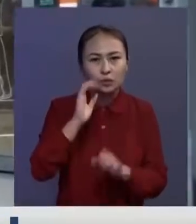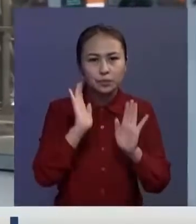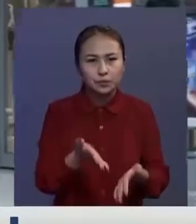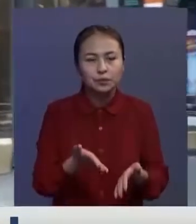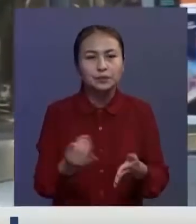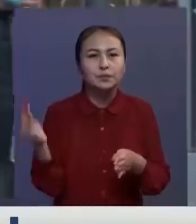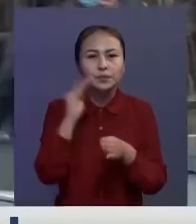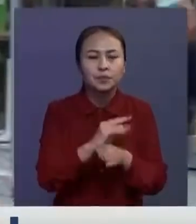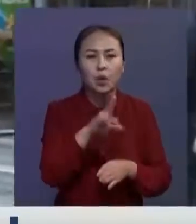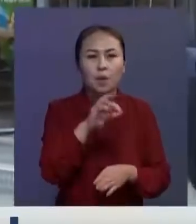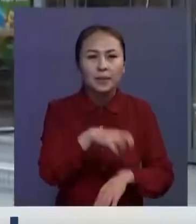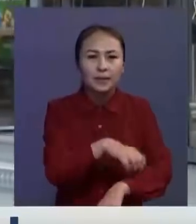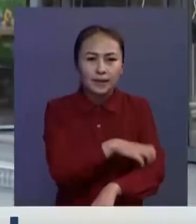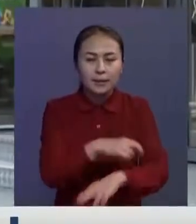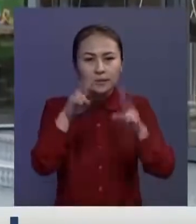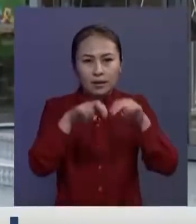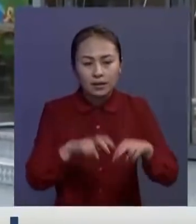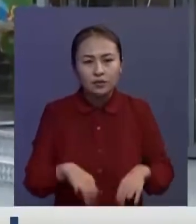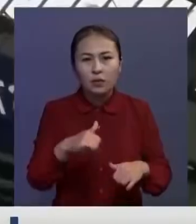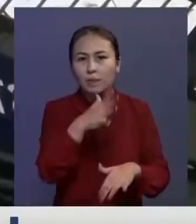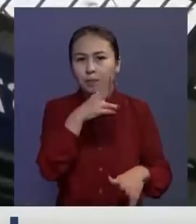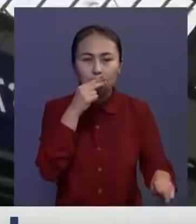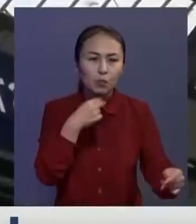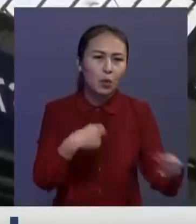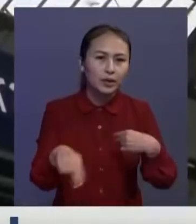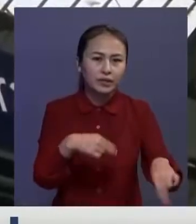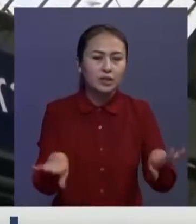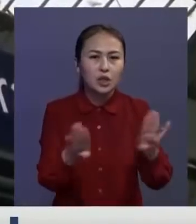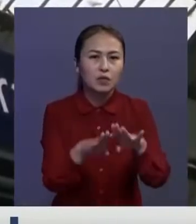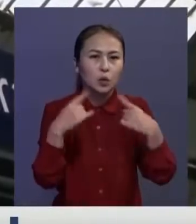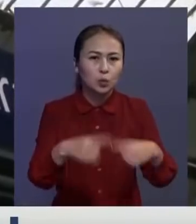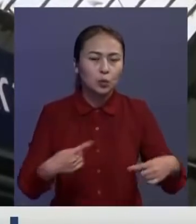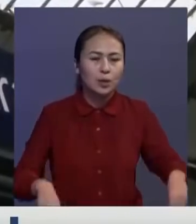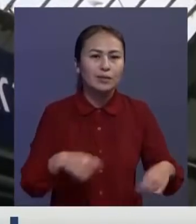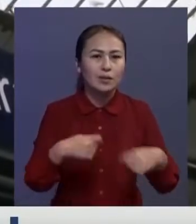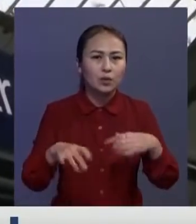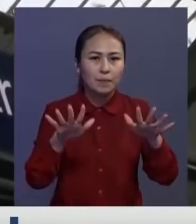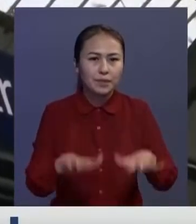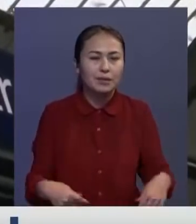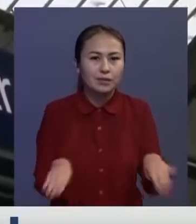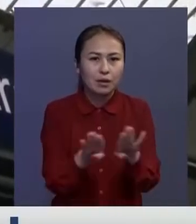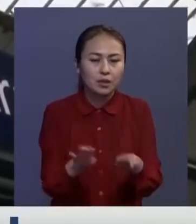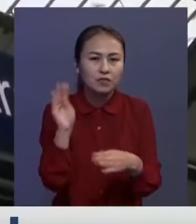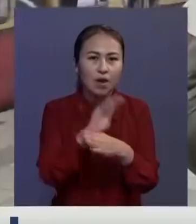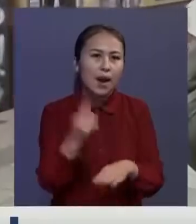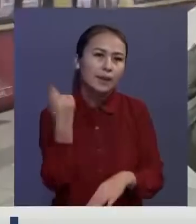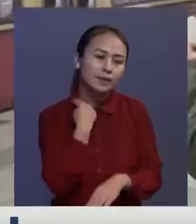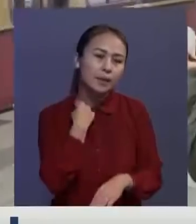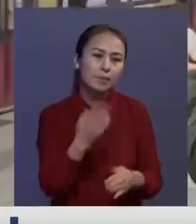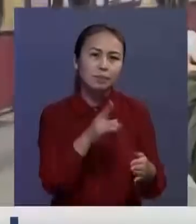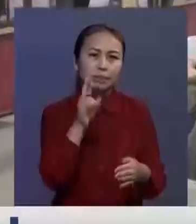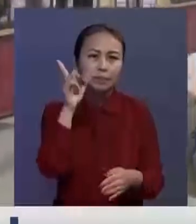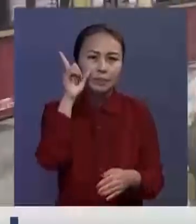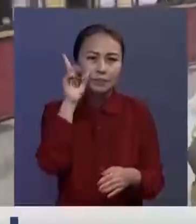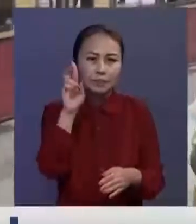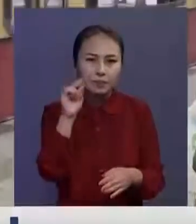еңгізілді. Коменданттық сағат жаряланып, азық түлік дүкендерінен өзге барлық сауда орындары жабылды. Англияда бейсенбіден